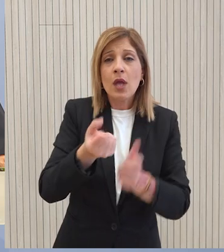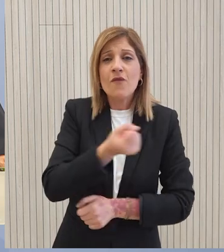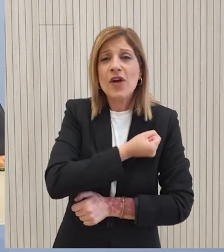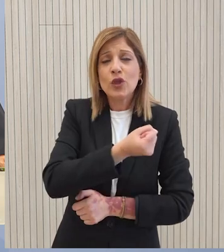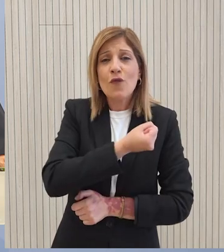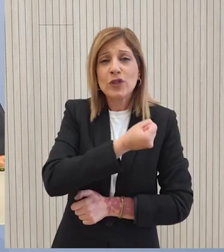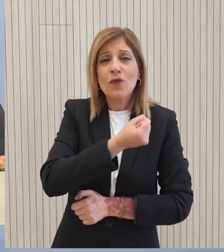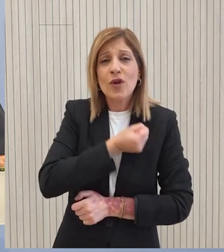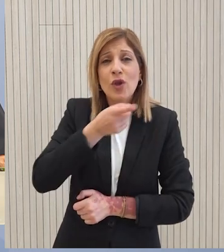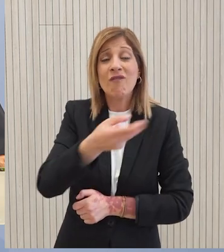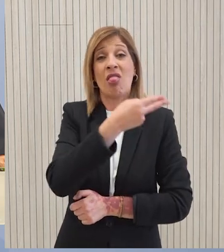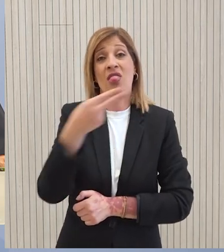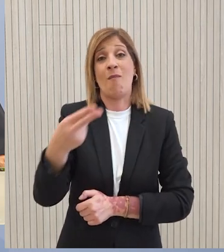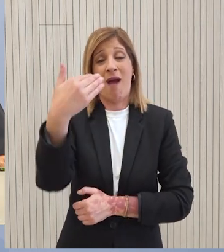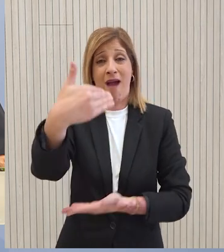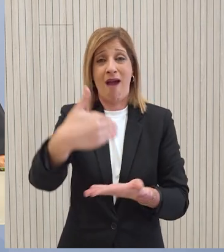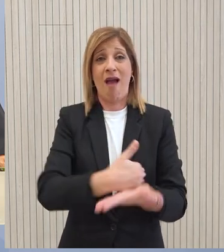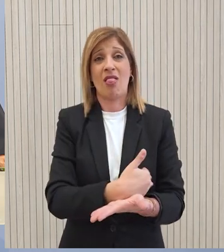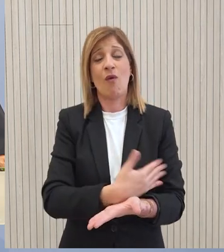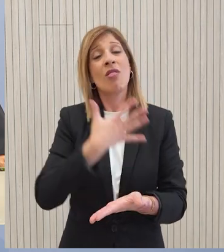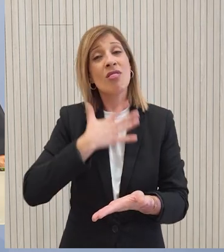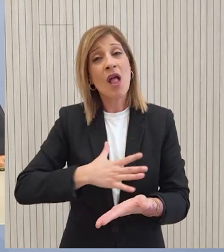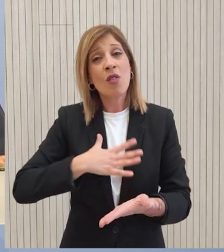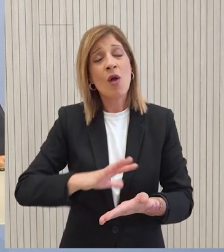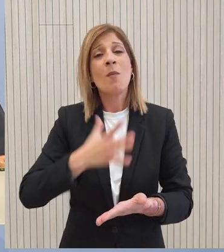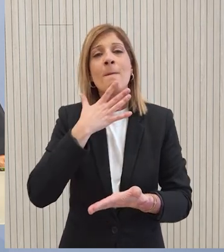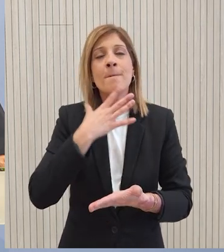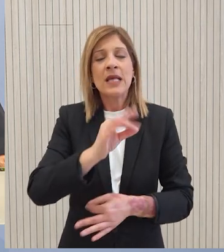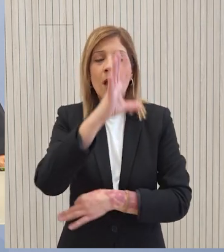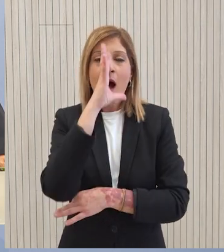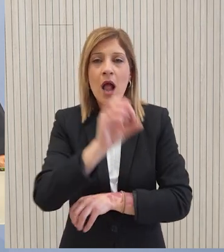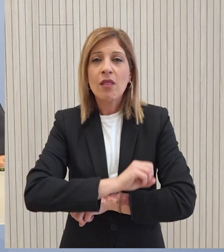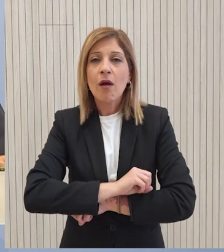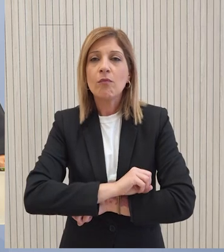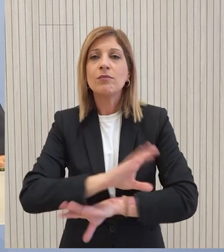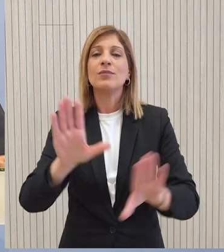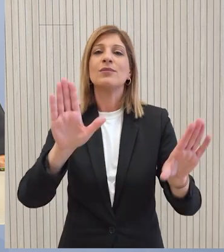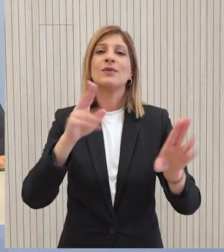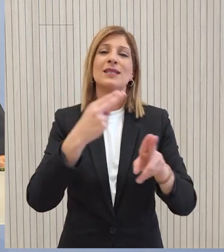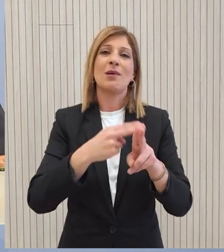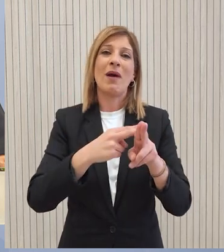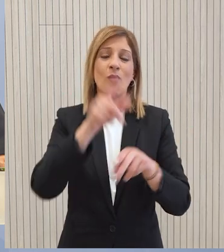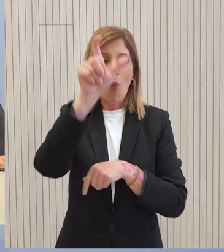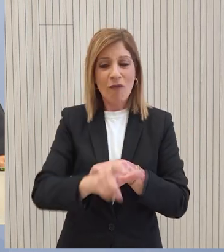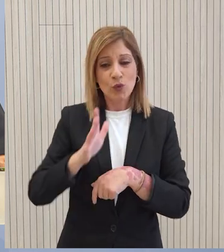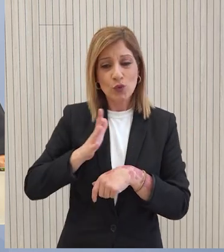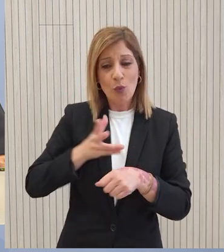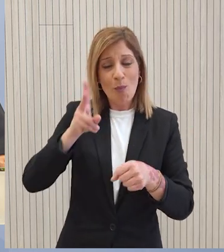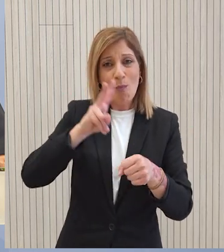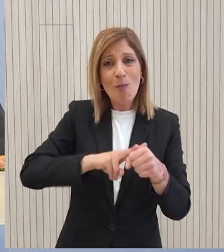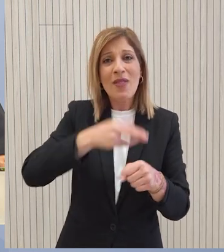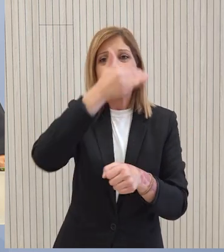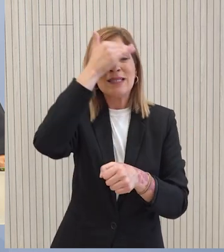έχει υπό τις περιστάσεις ένα αίσιο τέλος, υπό τις περιστάσεις να μπορέσει να αναπαυθεί η ψυχή του Θανάση, να μπορέσουμε να δούμε τι